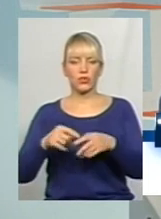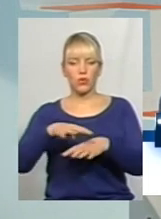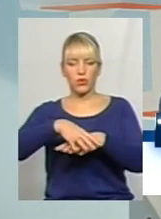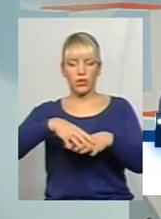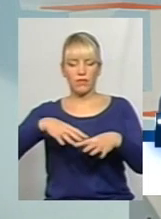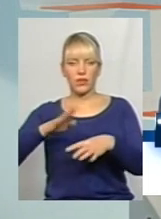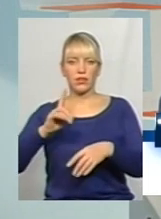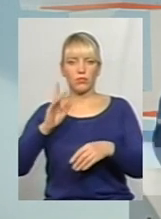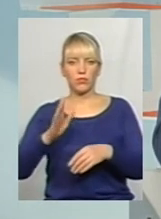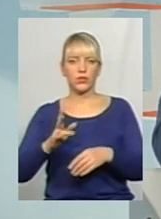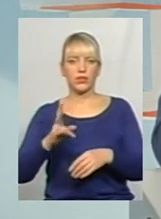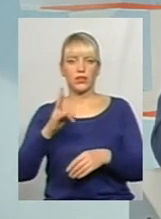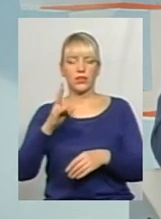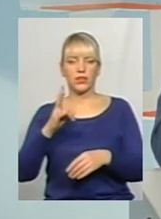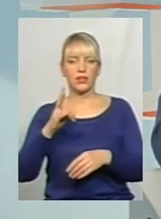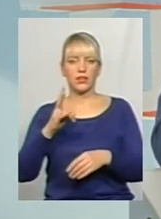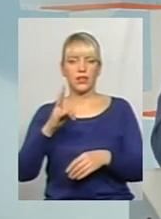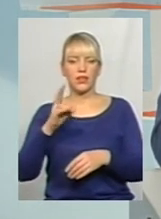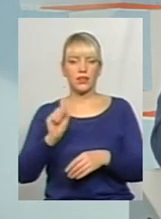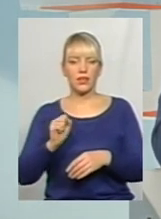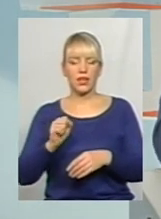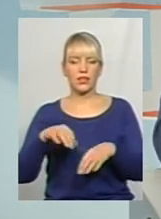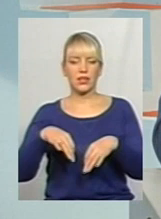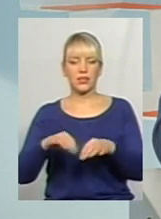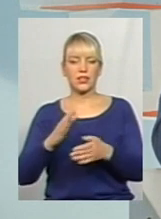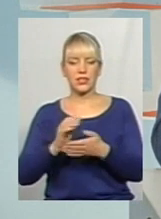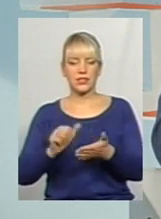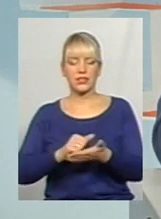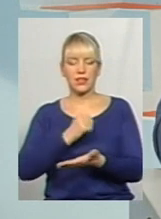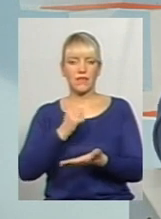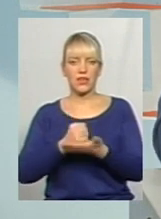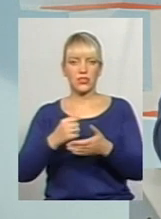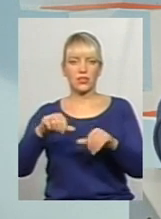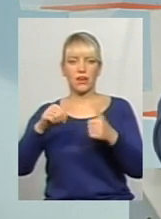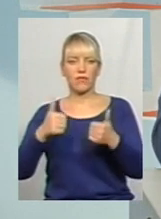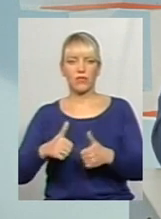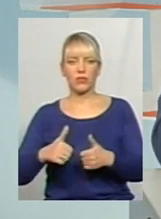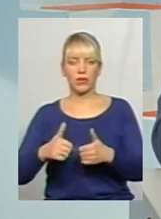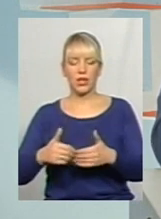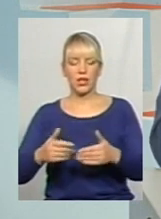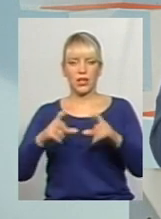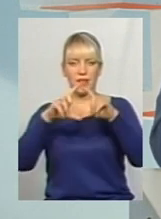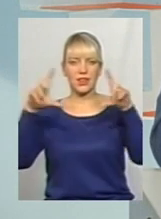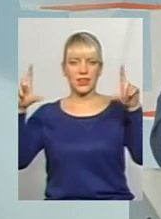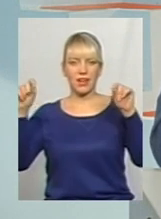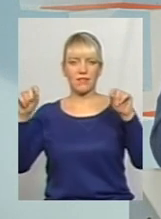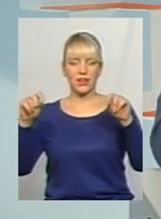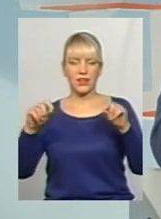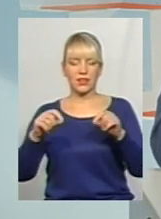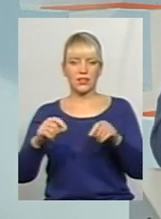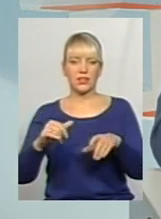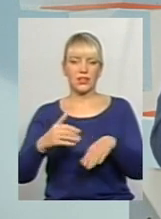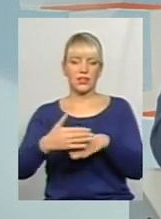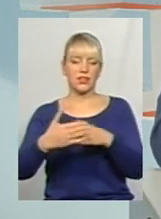на транспортних засобах. Є в нас затверджена форма як переднього трафарету, бокового, так і заднього трафарету. Це